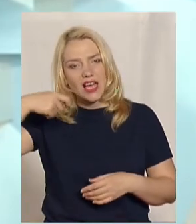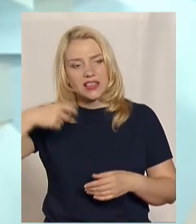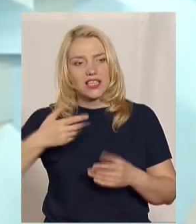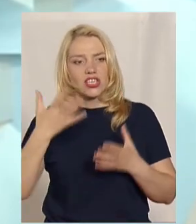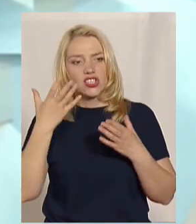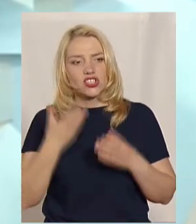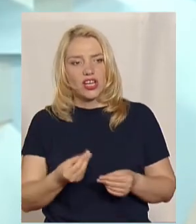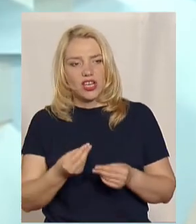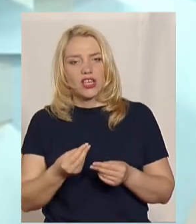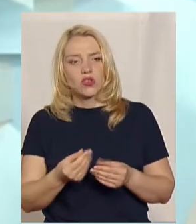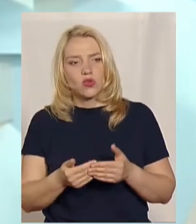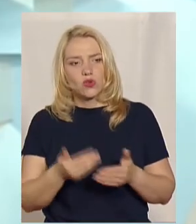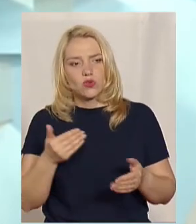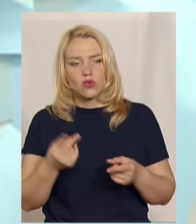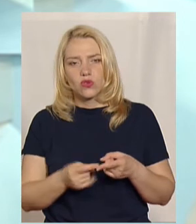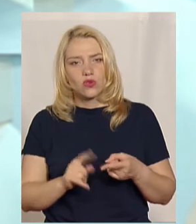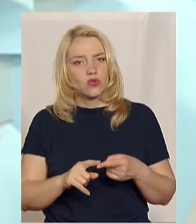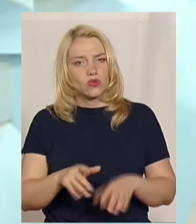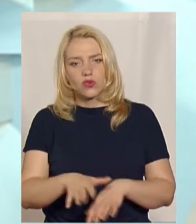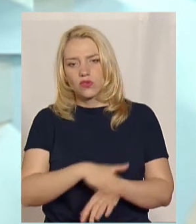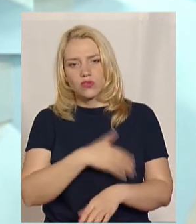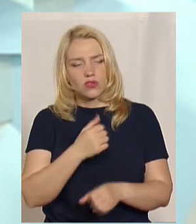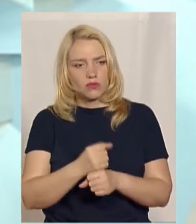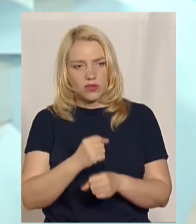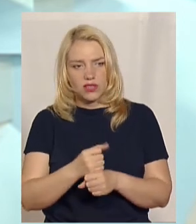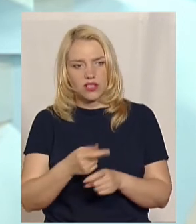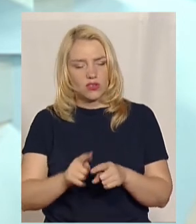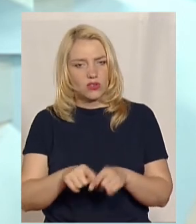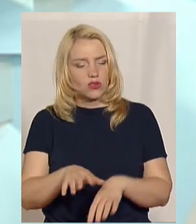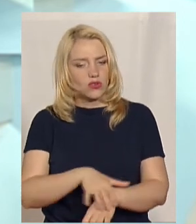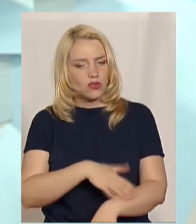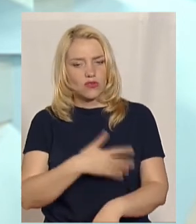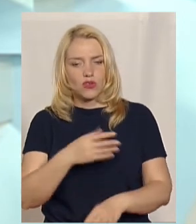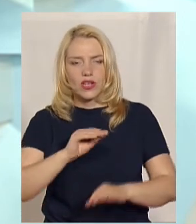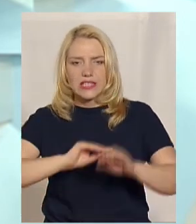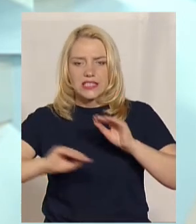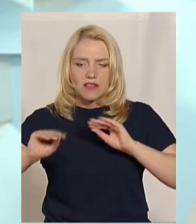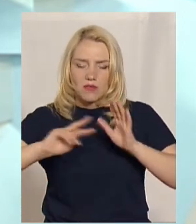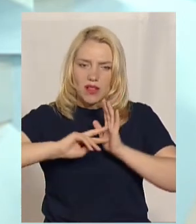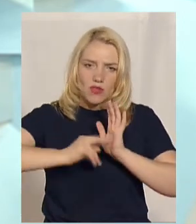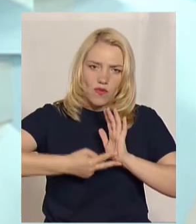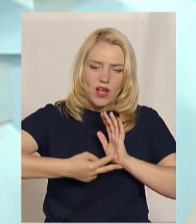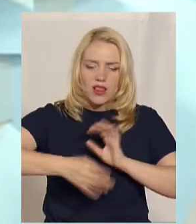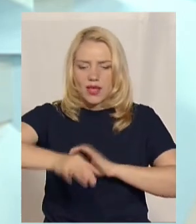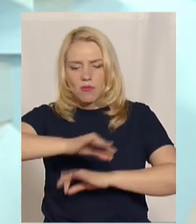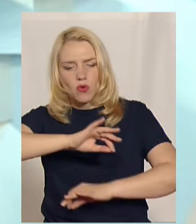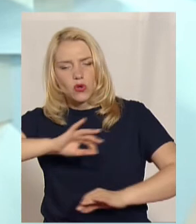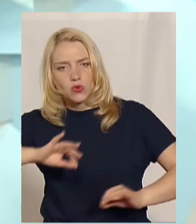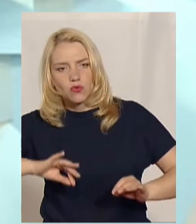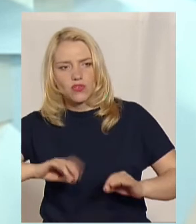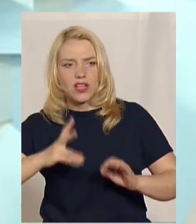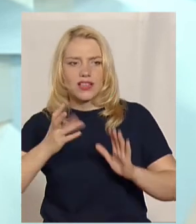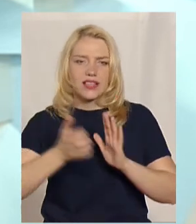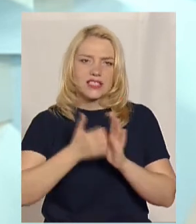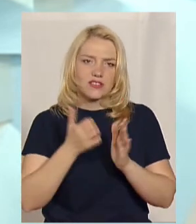цих? Ще. Його дуже довго робили. Його дуже довго сценаристи планували, проєктували. І завжди не